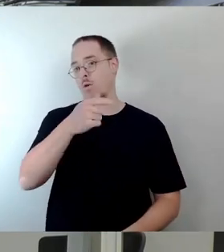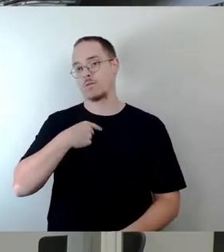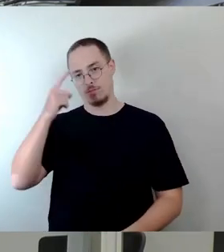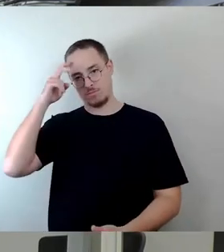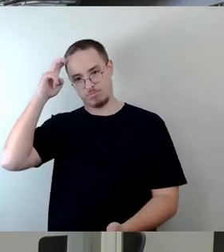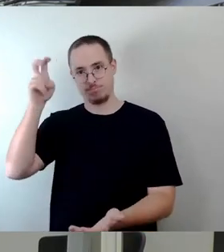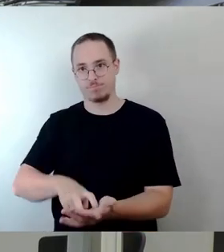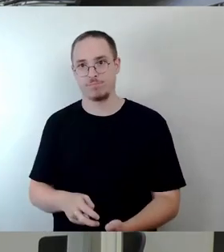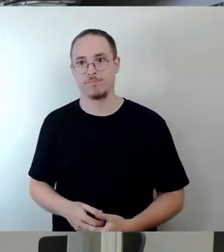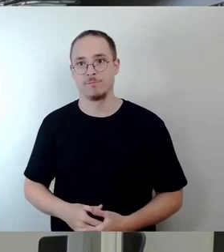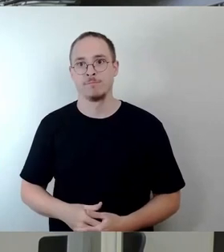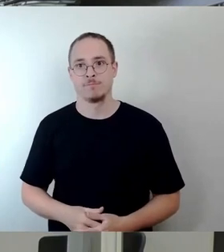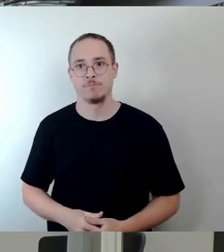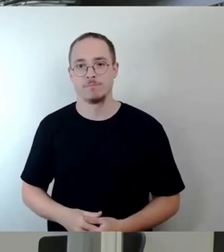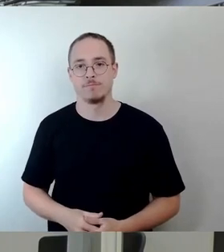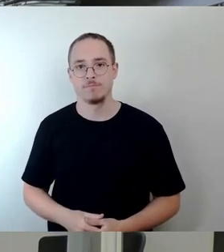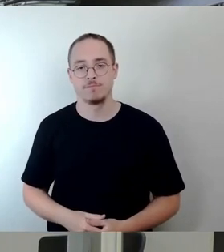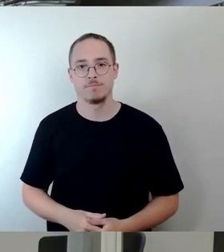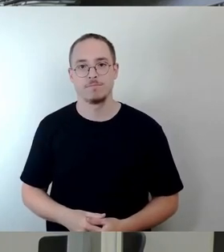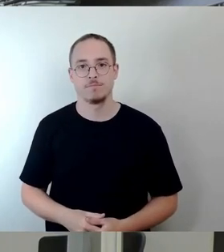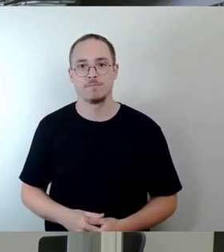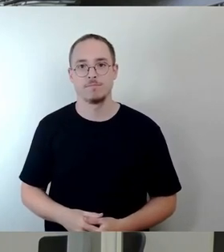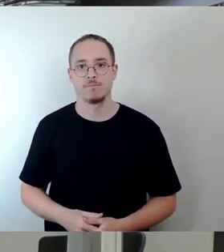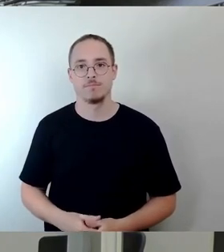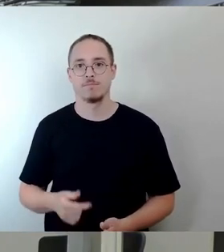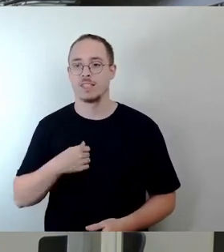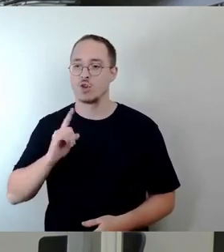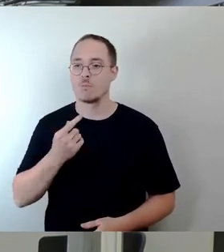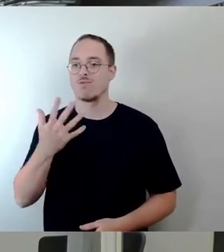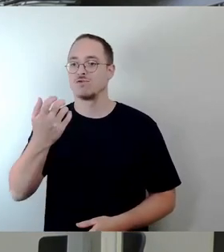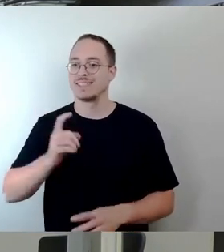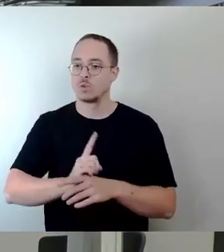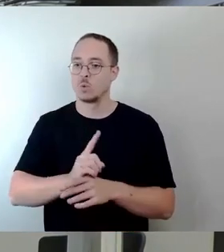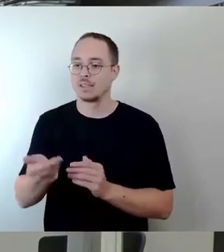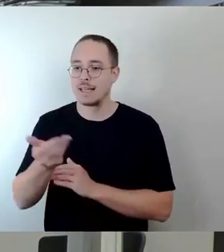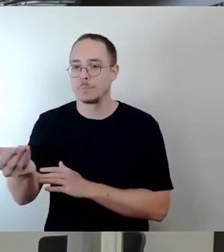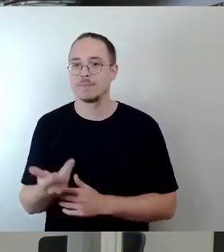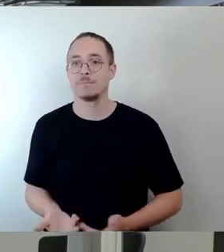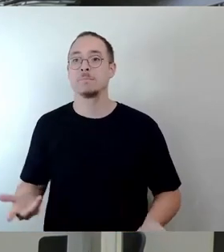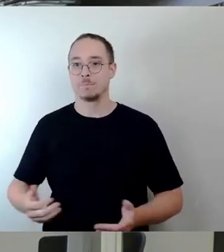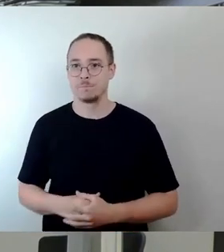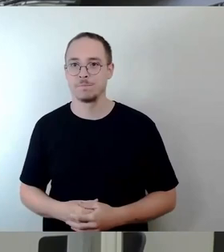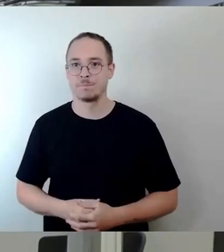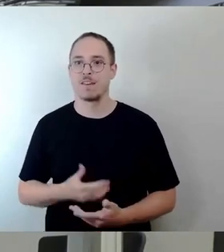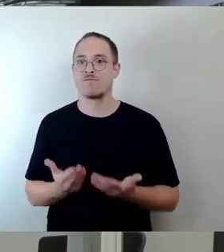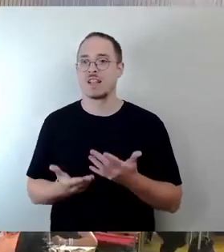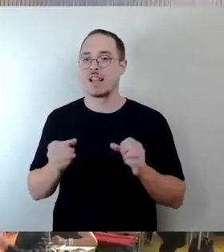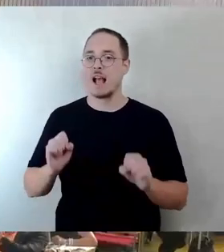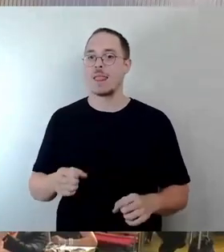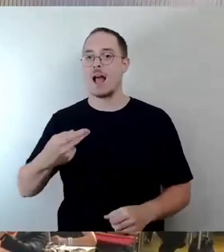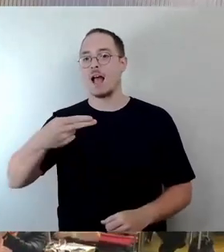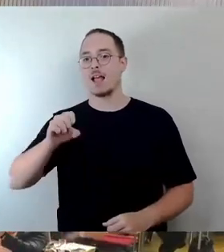Und ja, ich spende weitere 50 Sekunden, damit wir vielleicht noch die Entgeltordnung für das HSKD beschließen können. Vielen Dank.